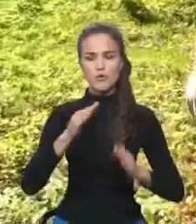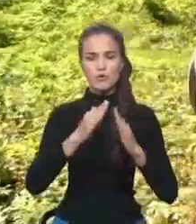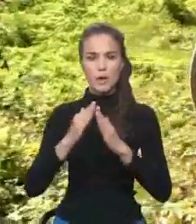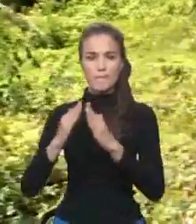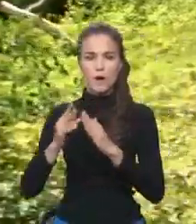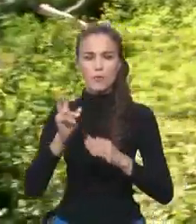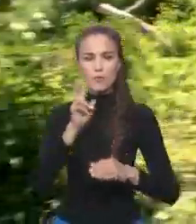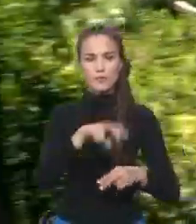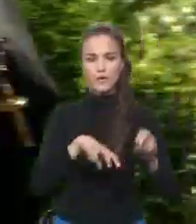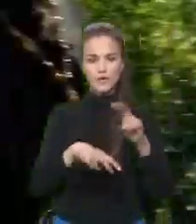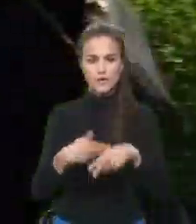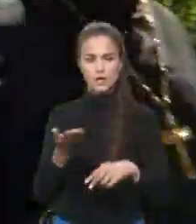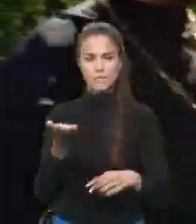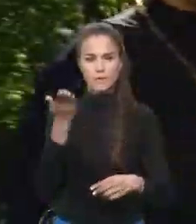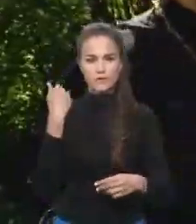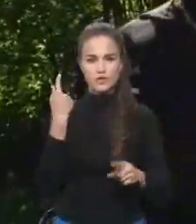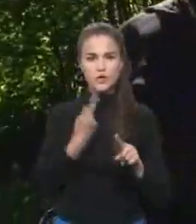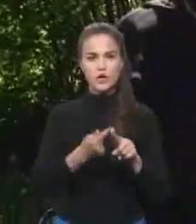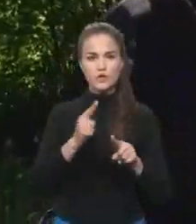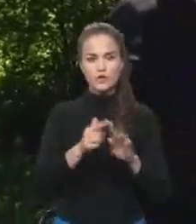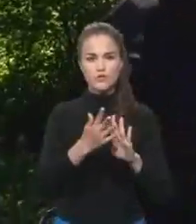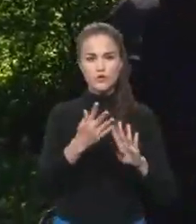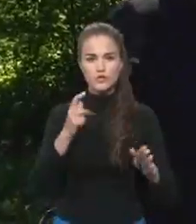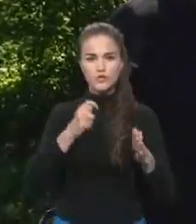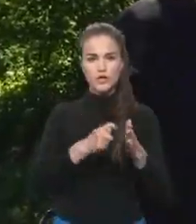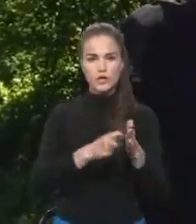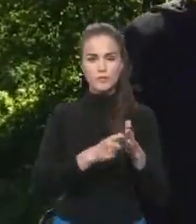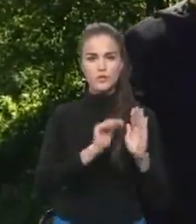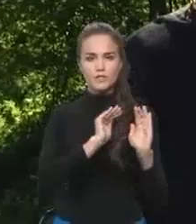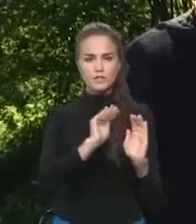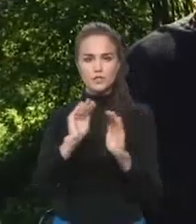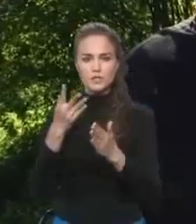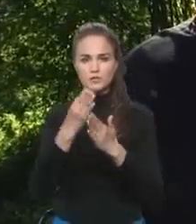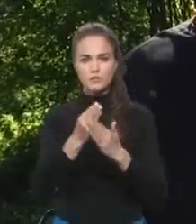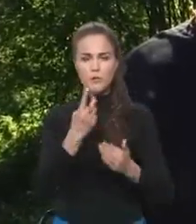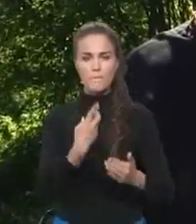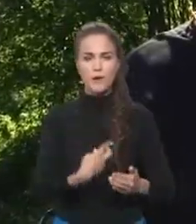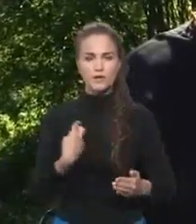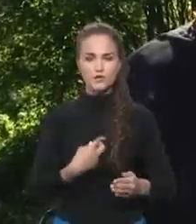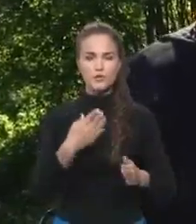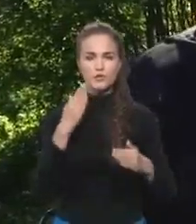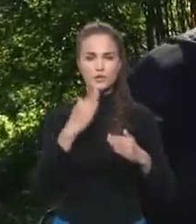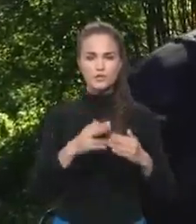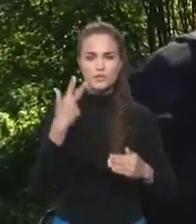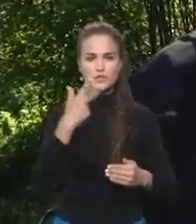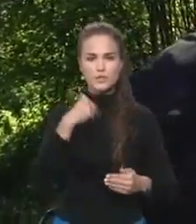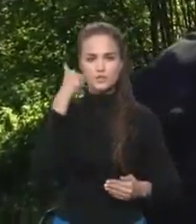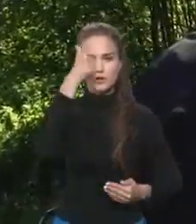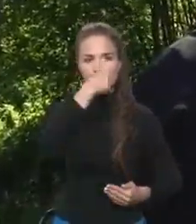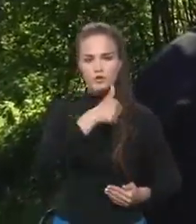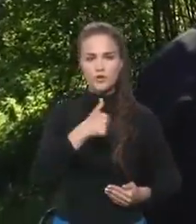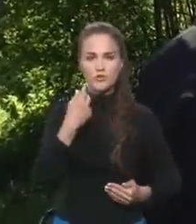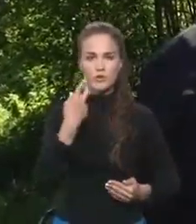у прихожан У бывших прихожан, которые в очередь кормили и содержали своего батюшка И в конце 30-х годов он